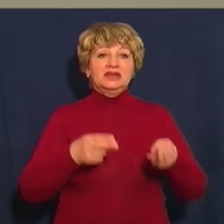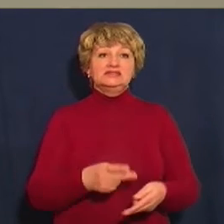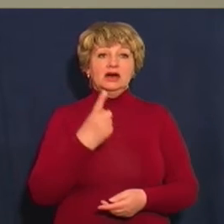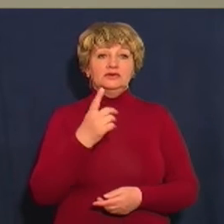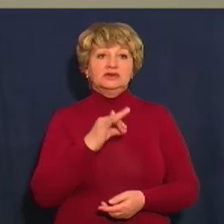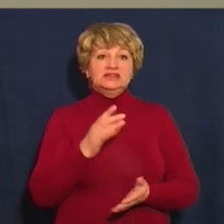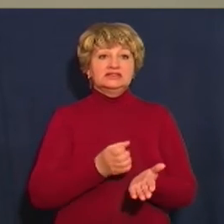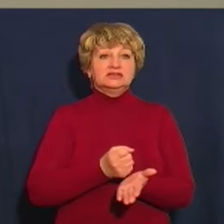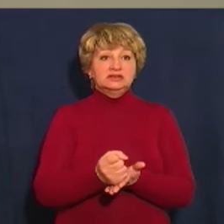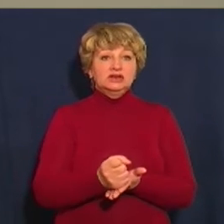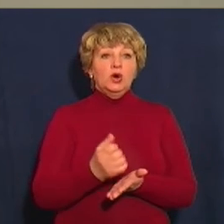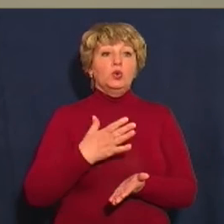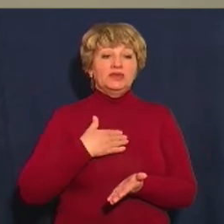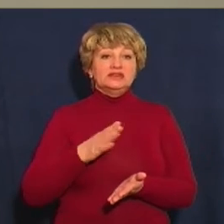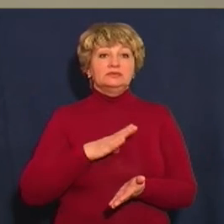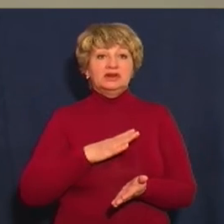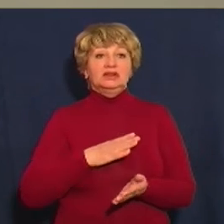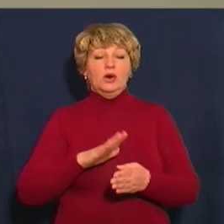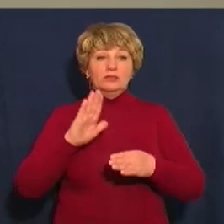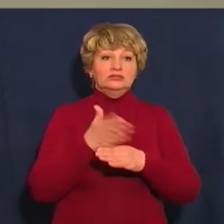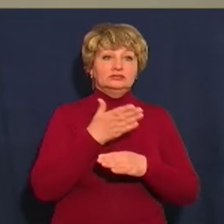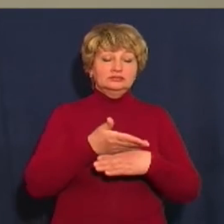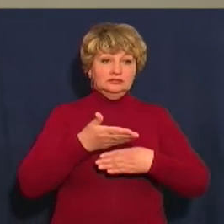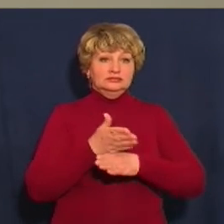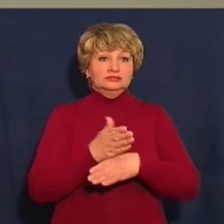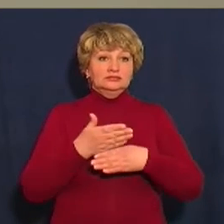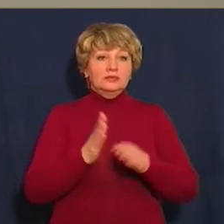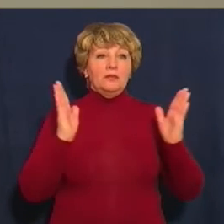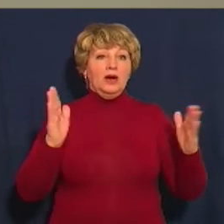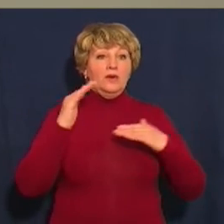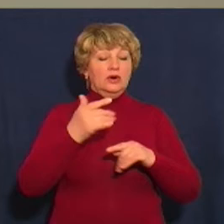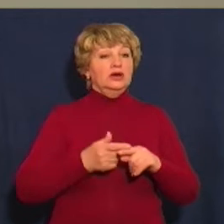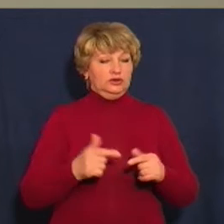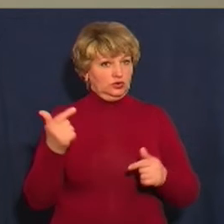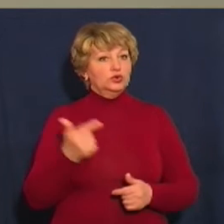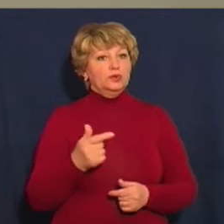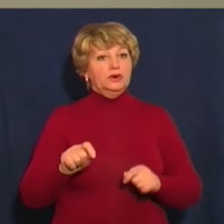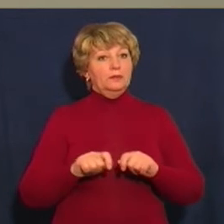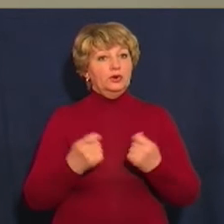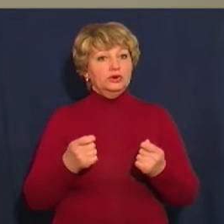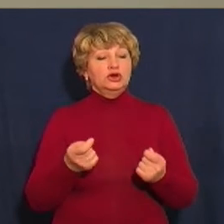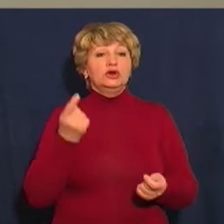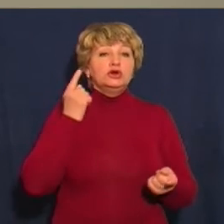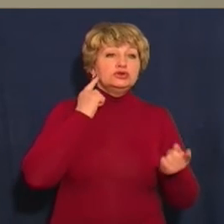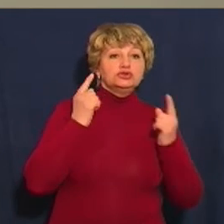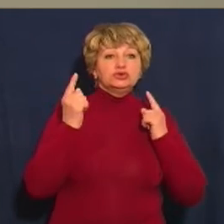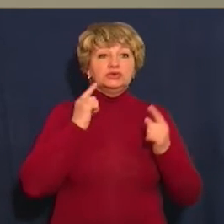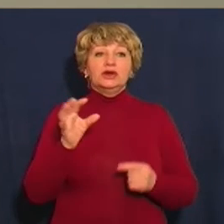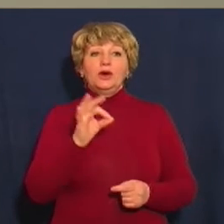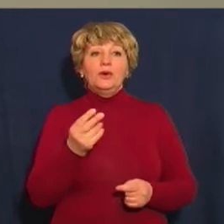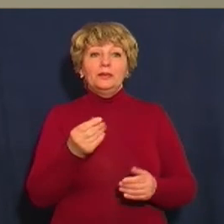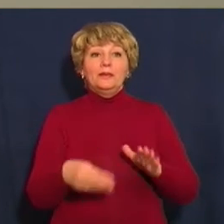зрізали в нас білборди – це такі, зрештою, найбільш грубі порушення. Чутки якісь про підкуп